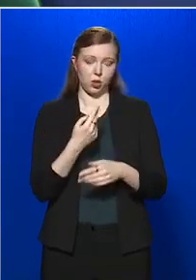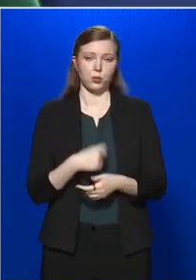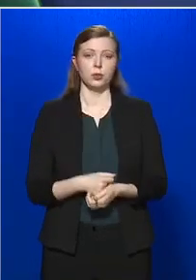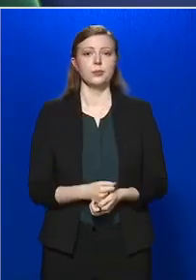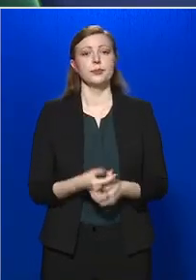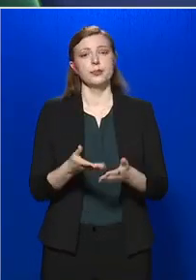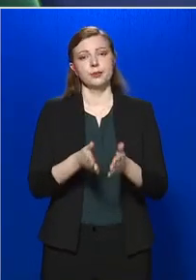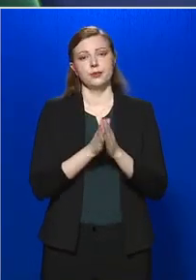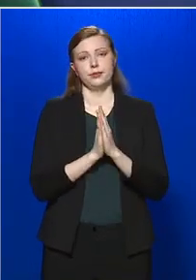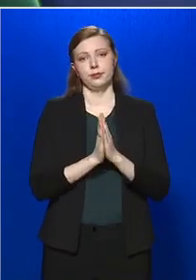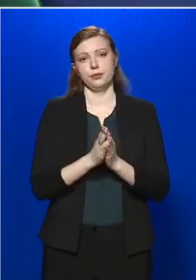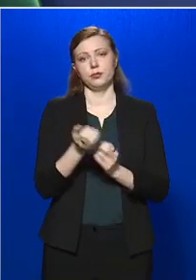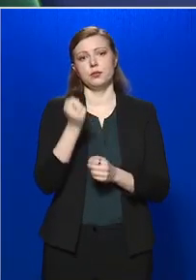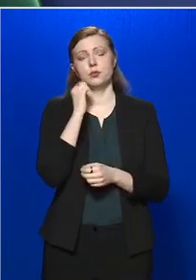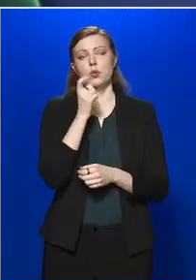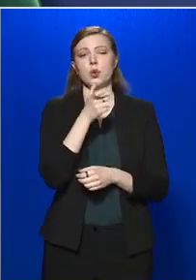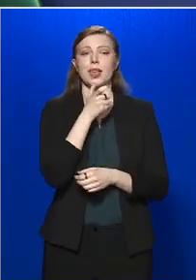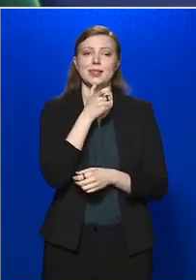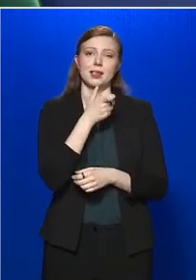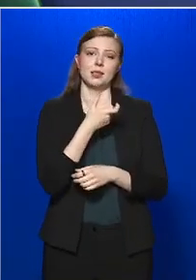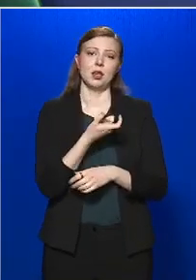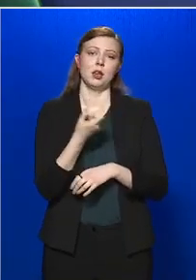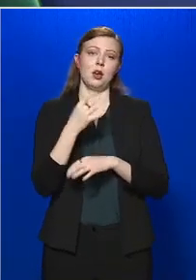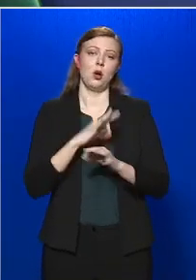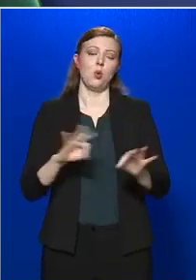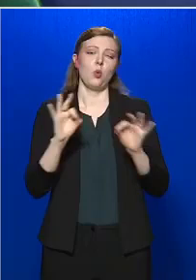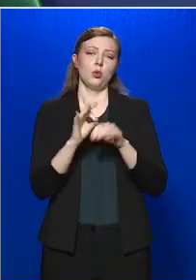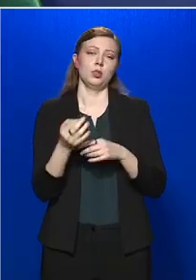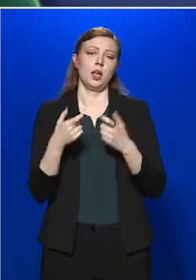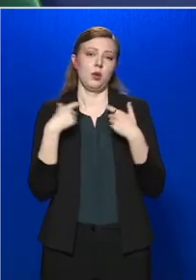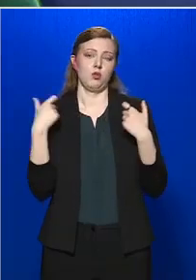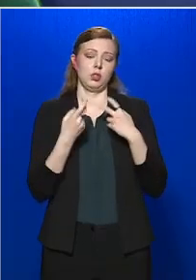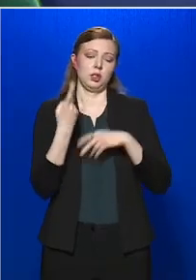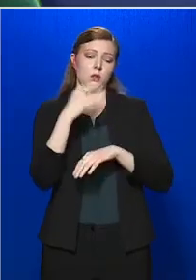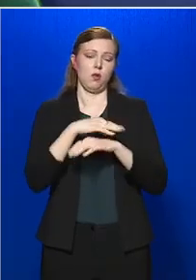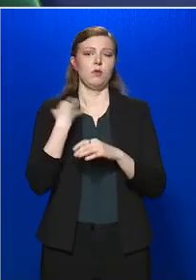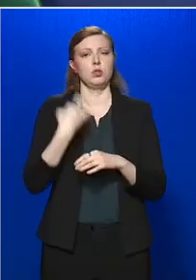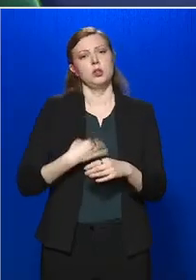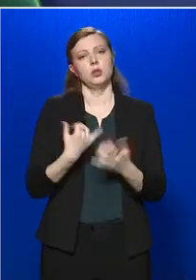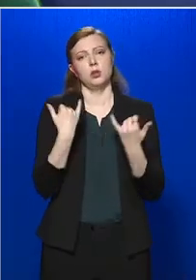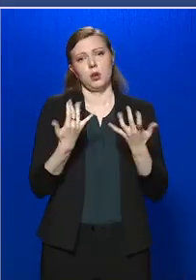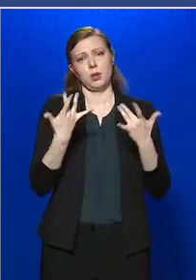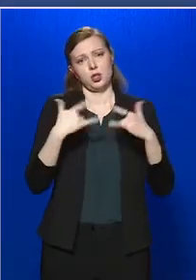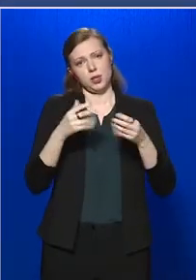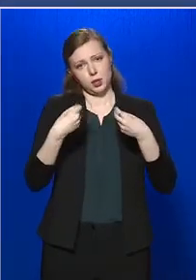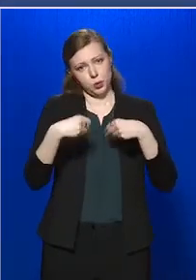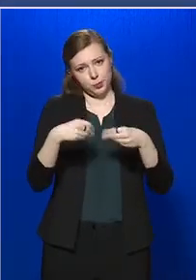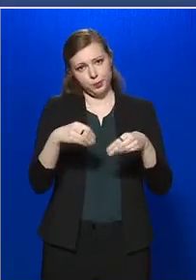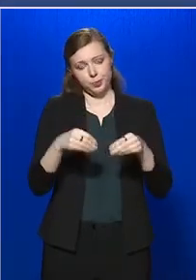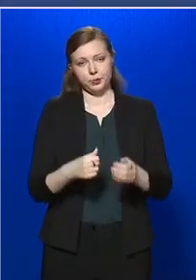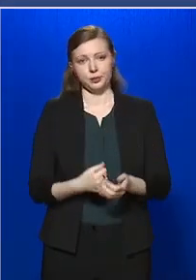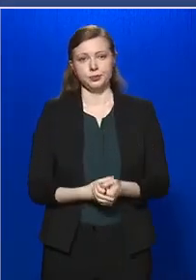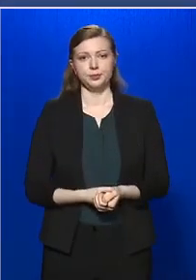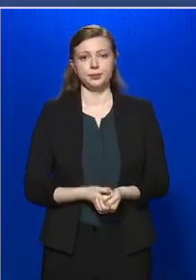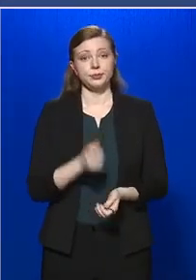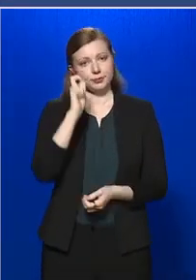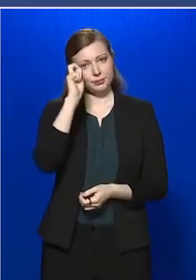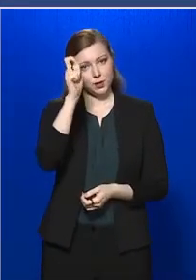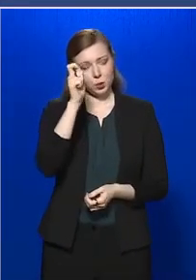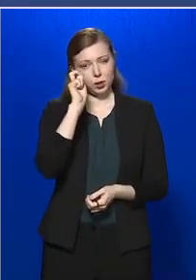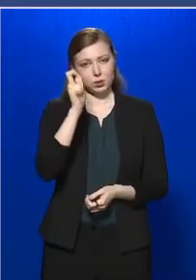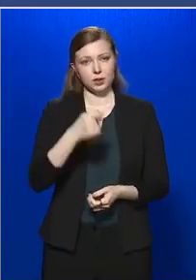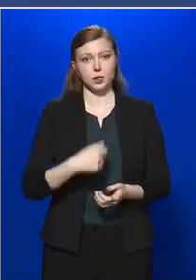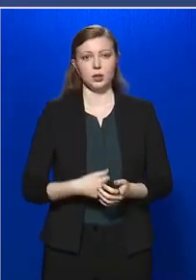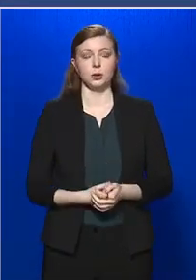Müller Cecília, országos tisztifőorvos asszonyt, adjon tájékoztatást az aktuális járványügyi helyzetről. Jó napot kívánok!